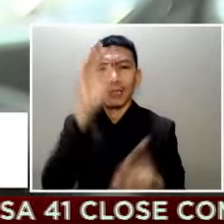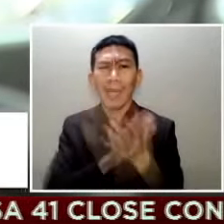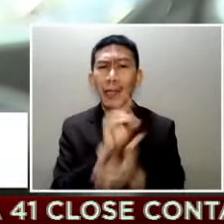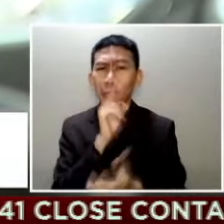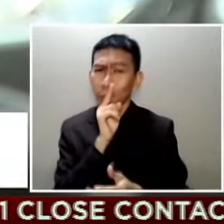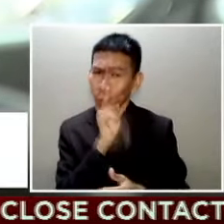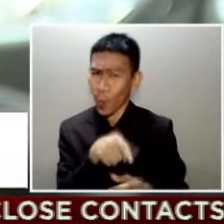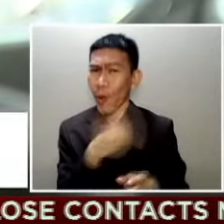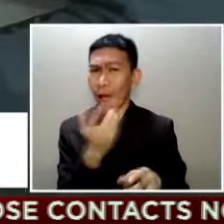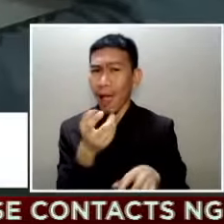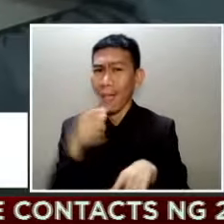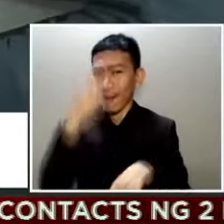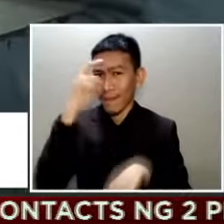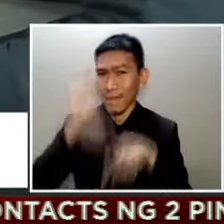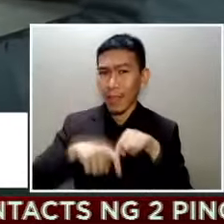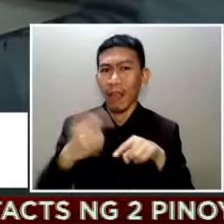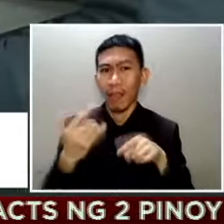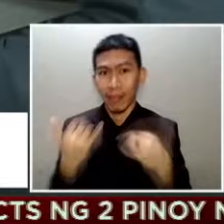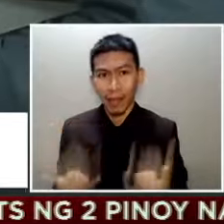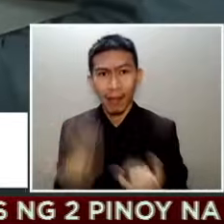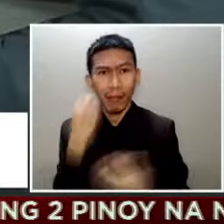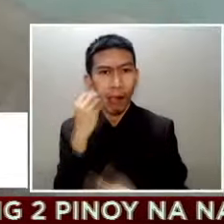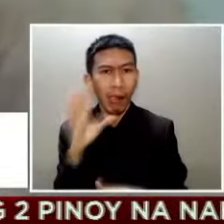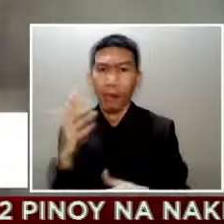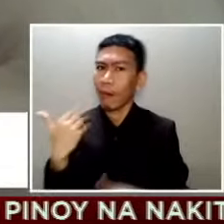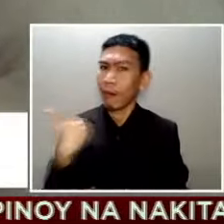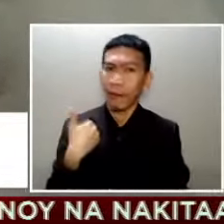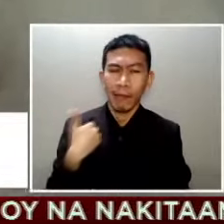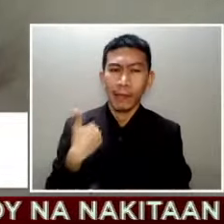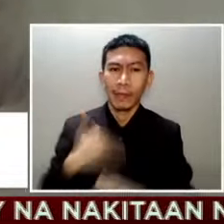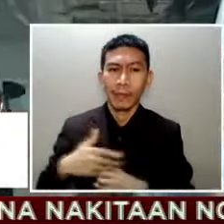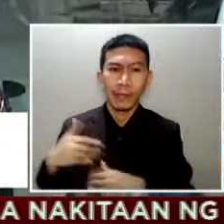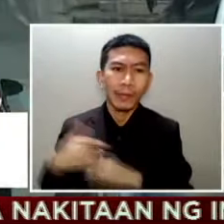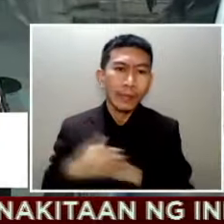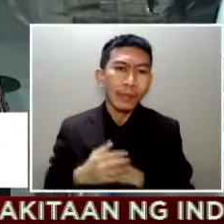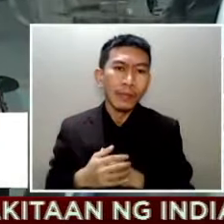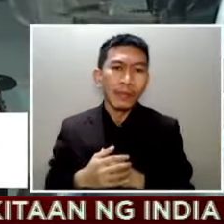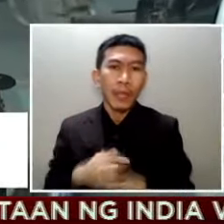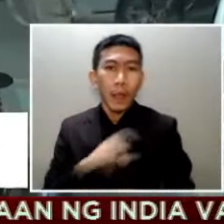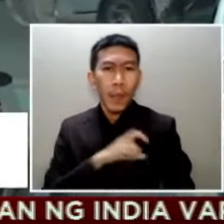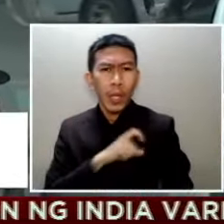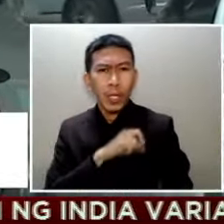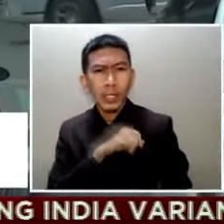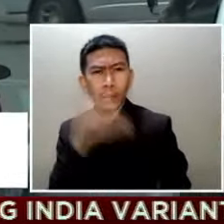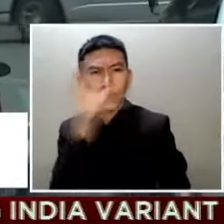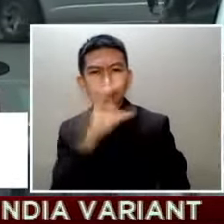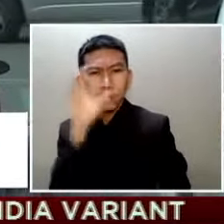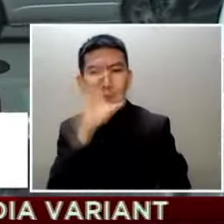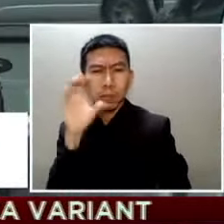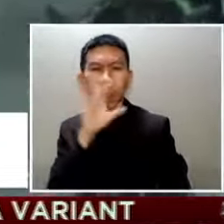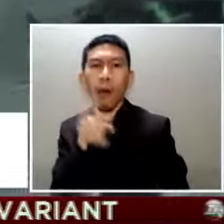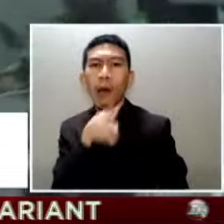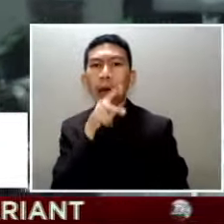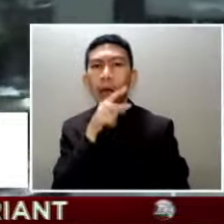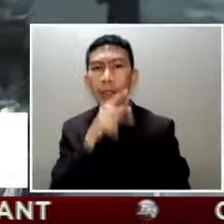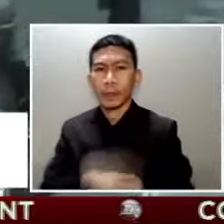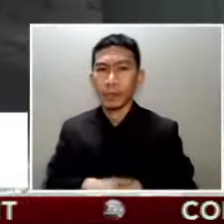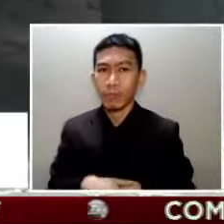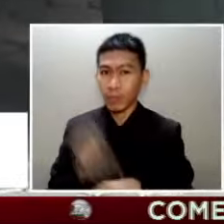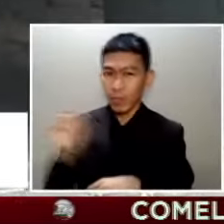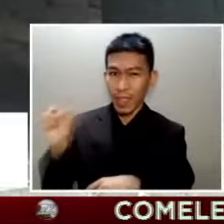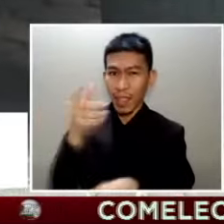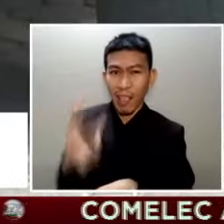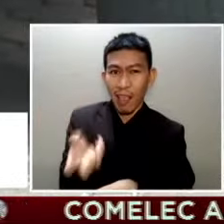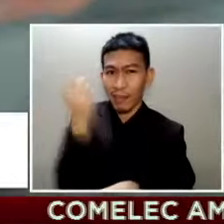hanggang sa ngayon Pinagahanap ng mga polis ang mga suspect Payo nila sa mga may-ari ng sasakyan Tugaling